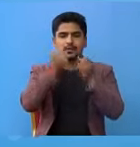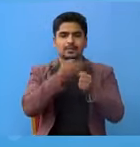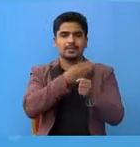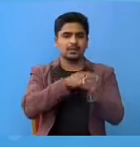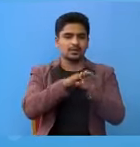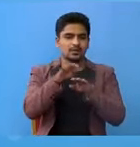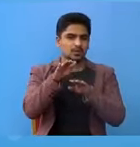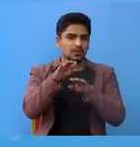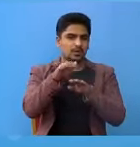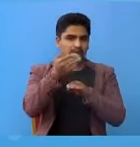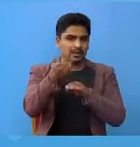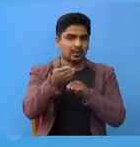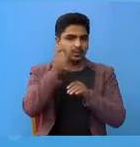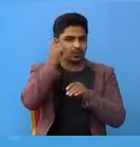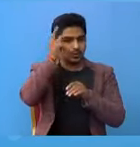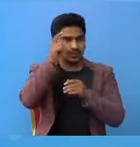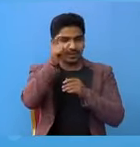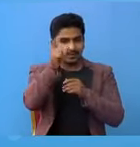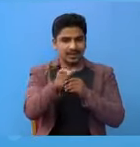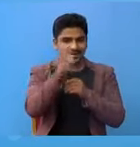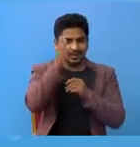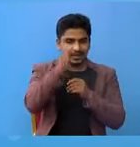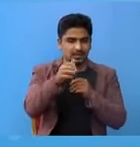नागरी करूलाई बुजने